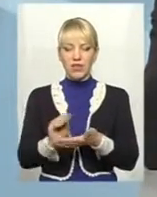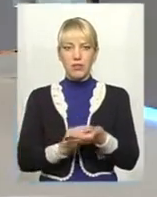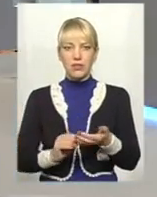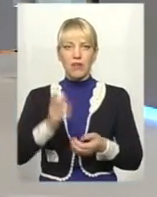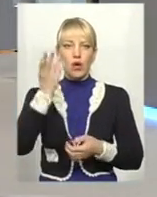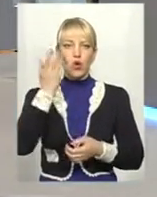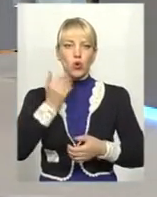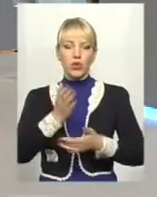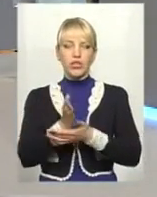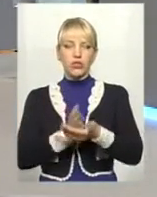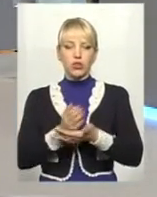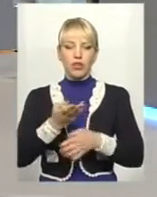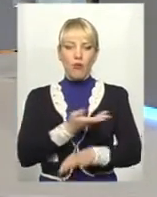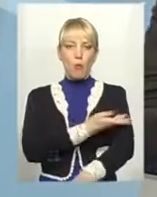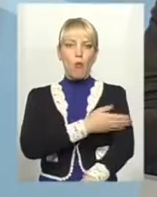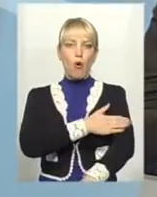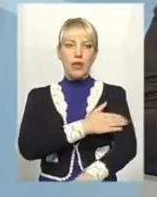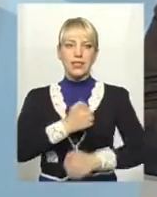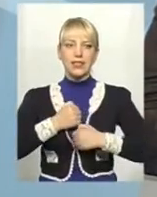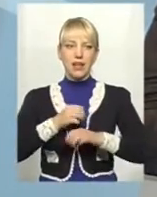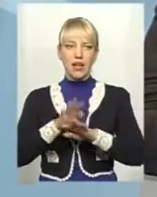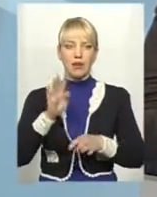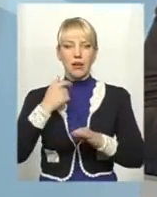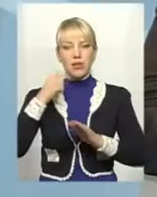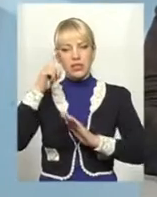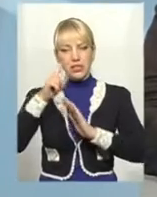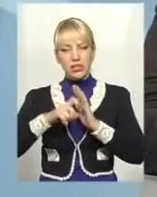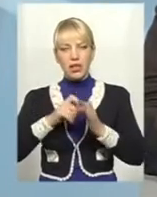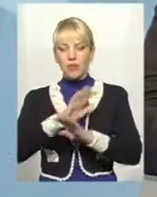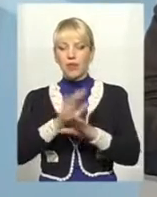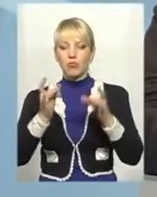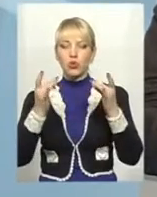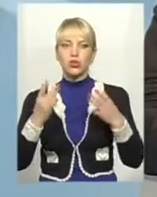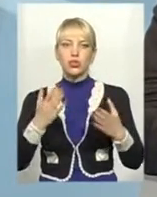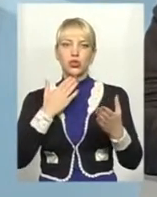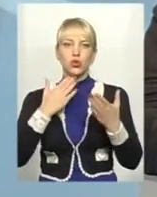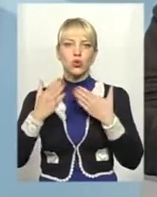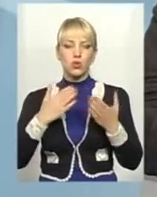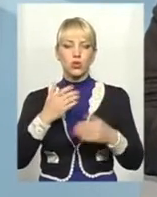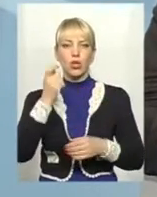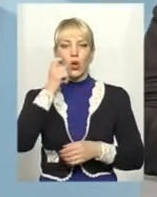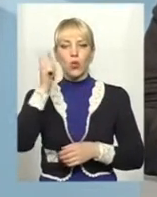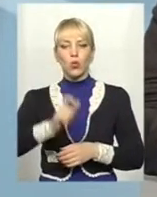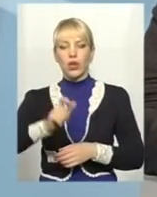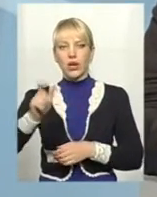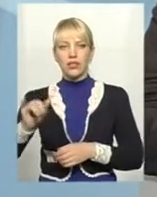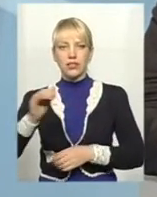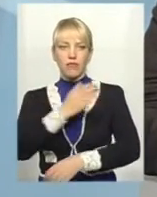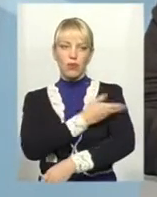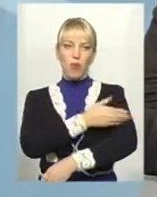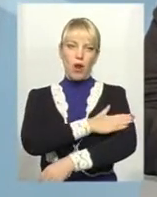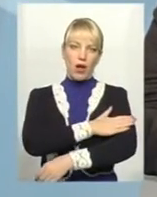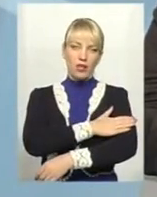в польській армії, ми знаємо про непрості стосунки українців-поляків, поляків і німців,